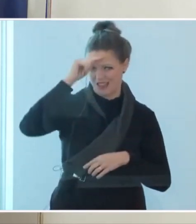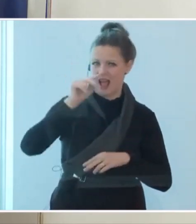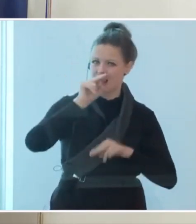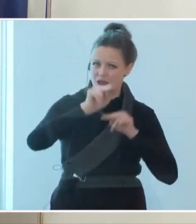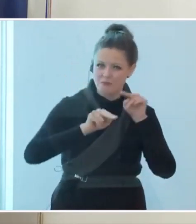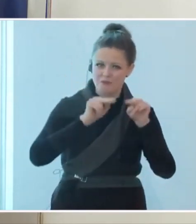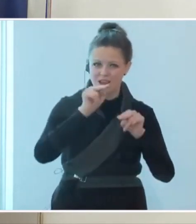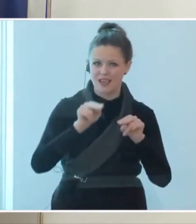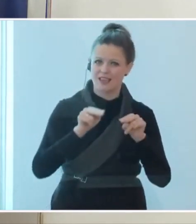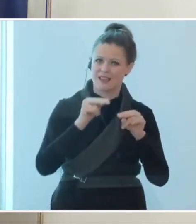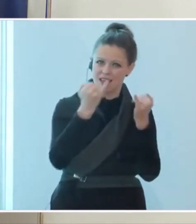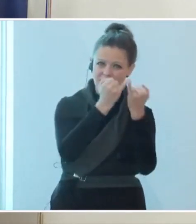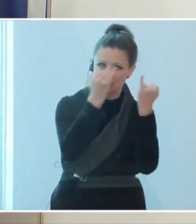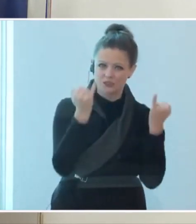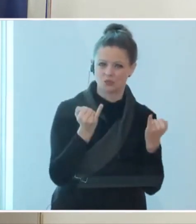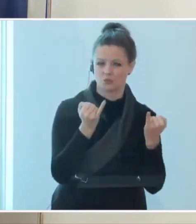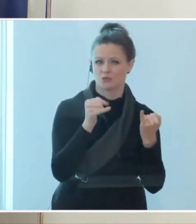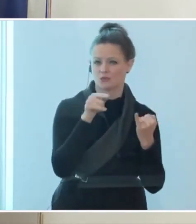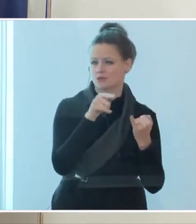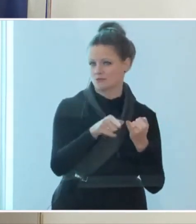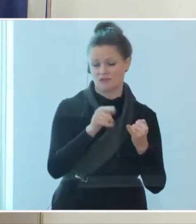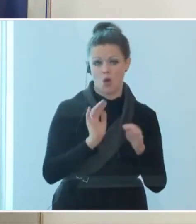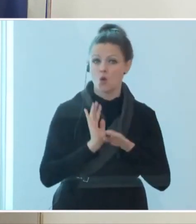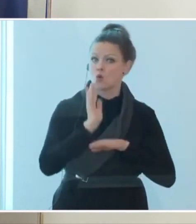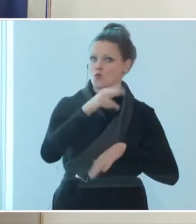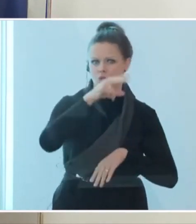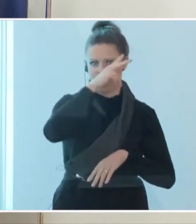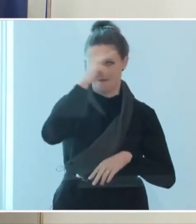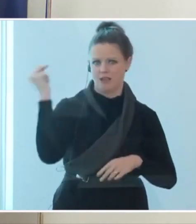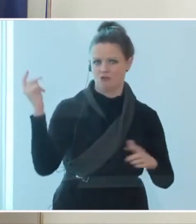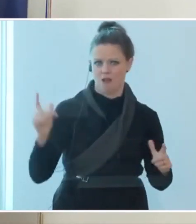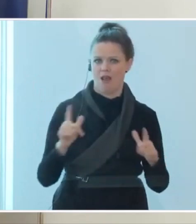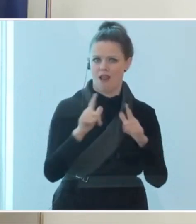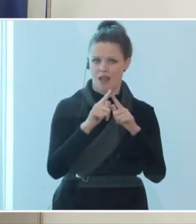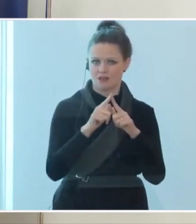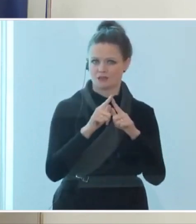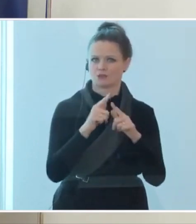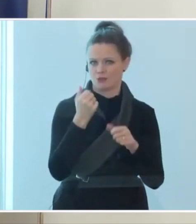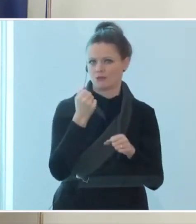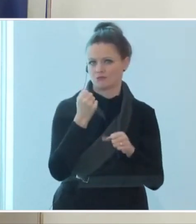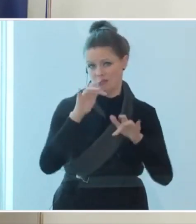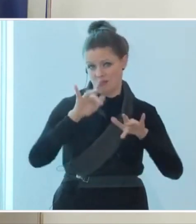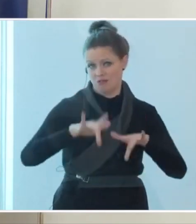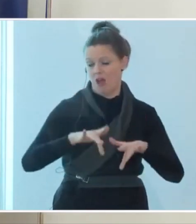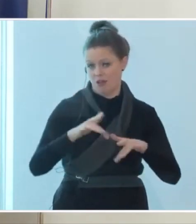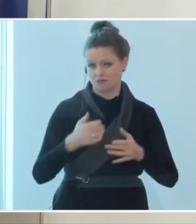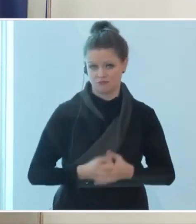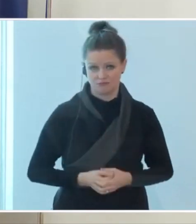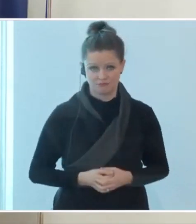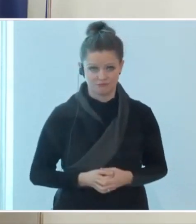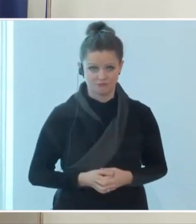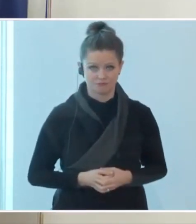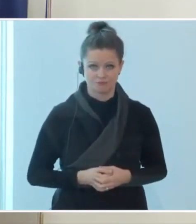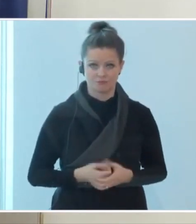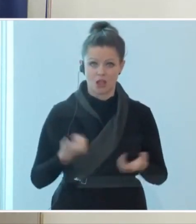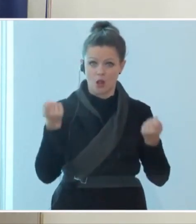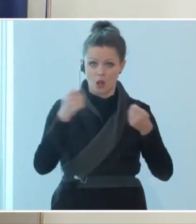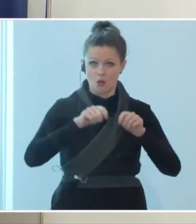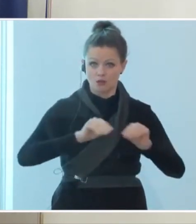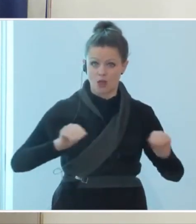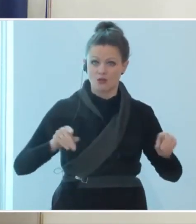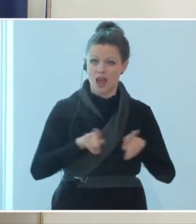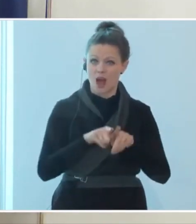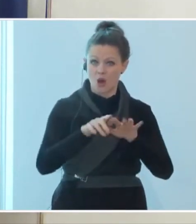Pflegeeinrichtungen, eine wirklich übermenschliche Leistung erbringen. Diese Wirkung des Lockdowns hat auch die